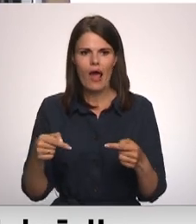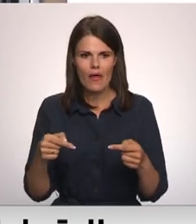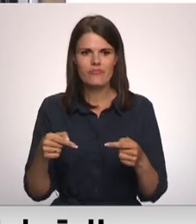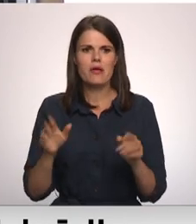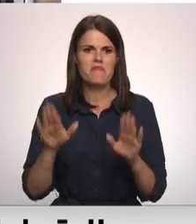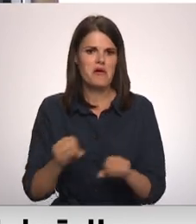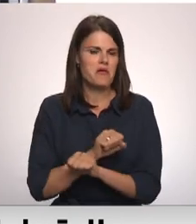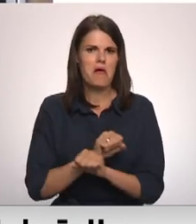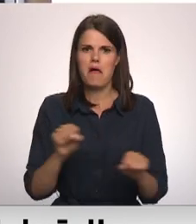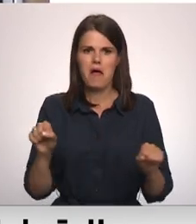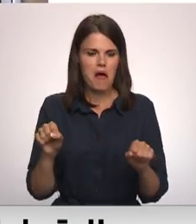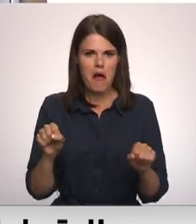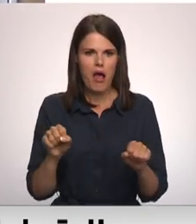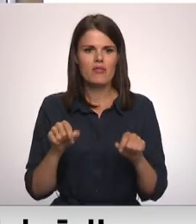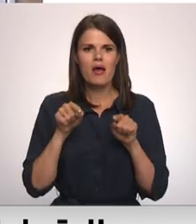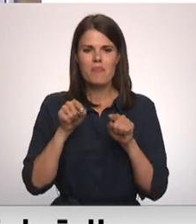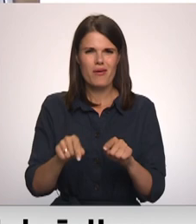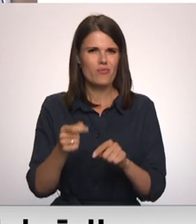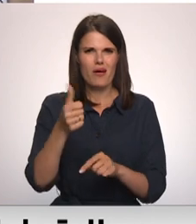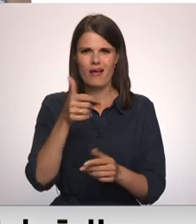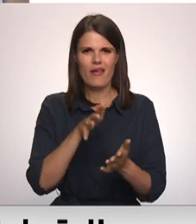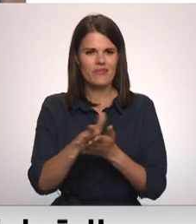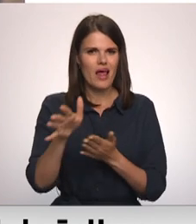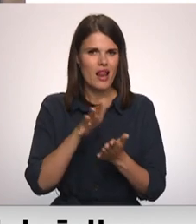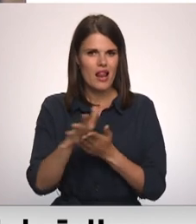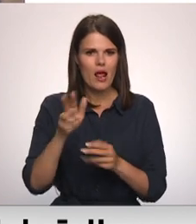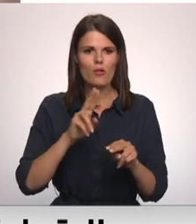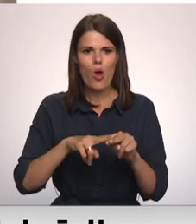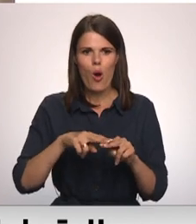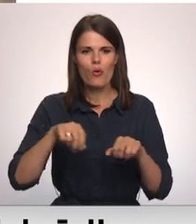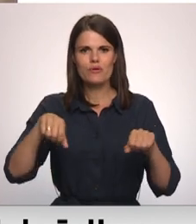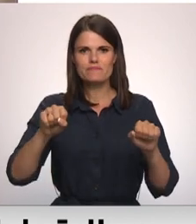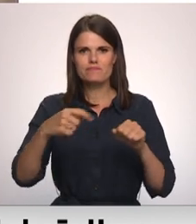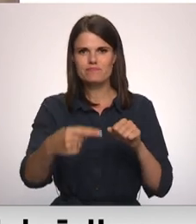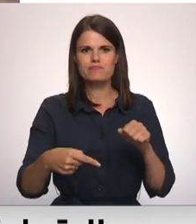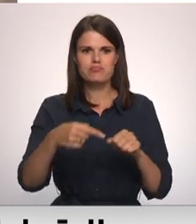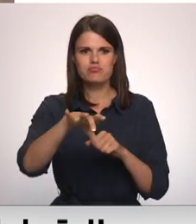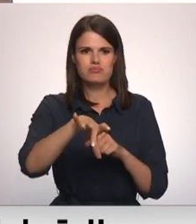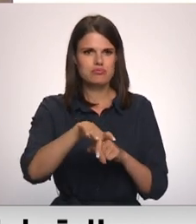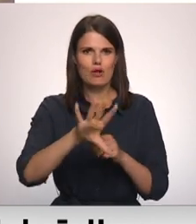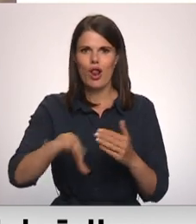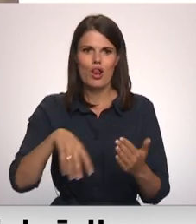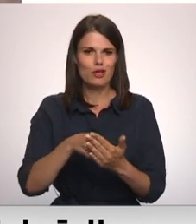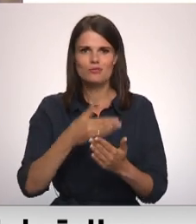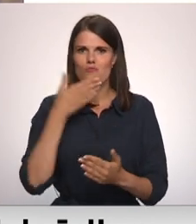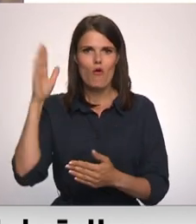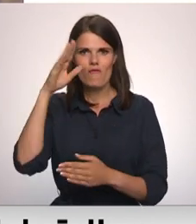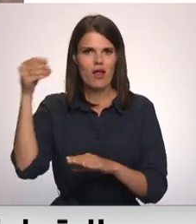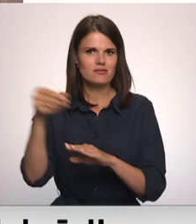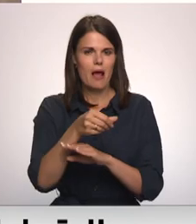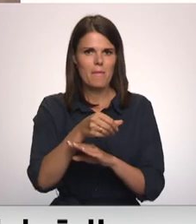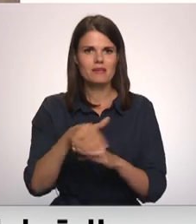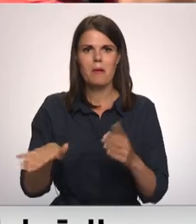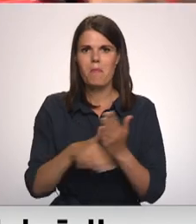Māris gan norāda, ka tas nēsot biežāk lietojamais komplekts un vilceis ratiņi kraslam līdz šim nēsot bijis valsts apmaksāto palīk